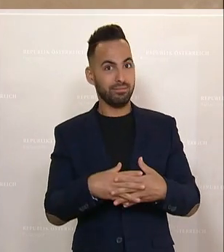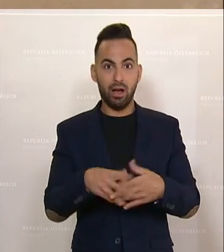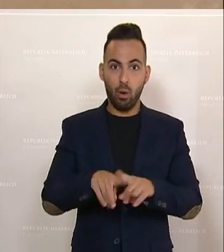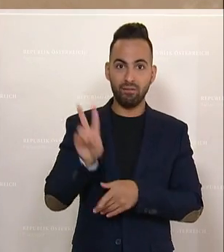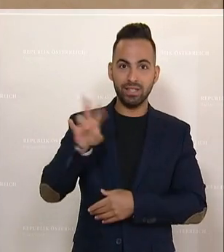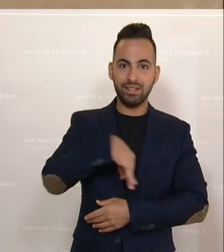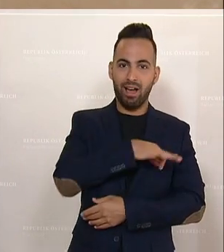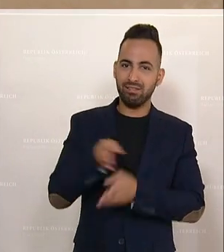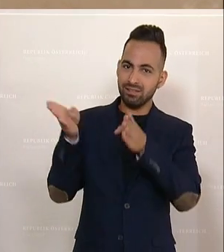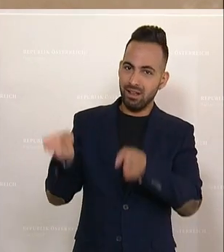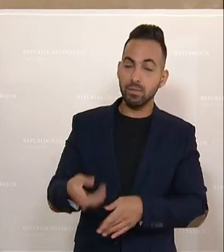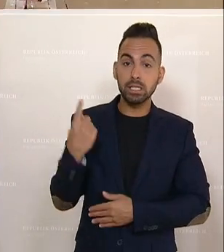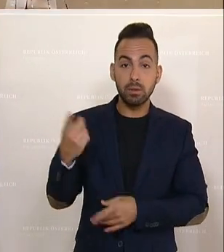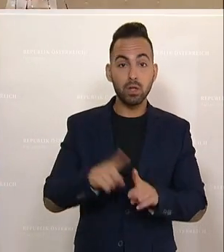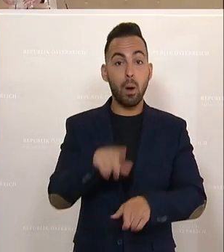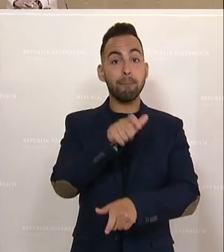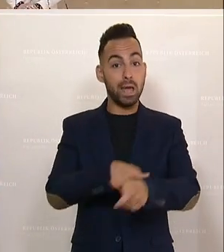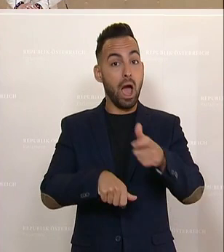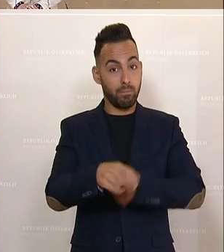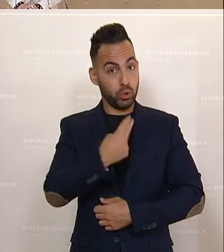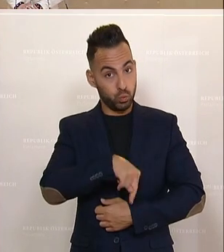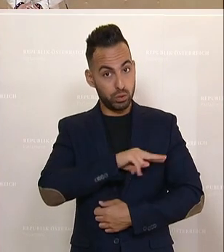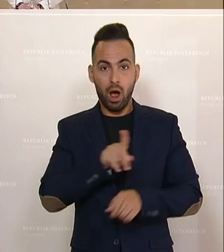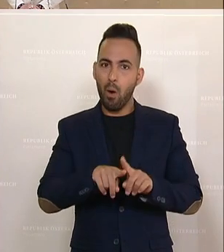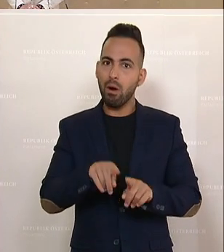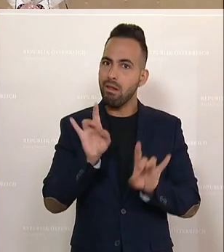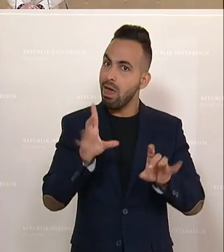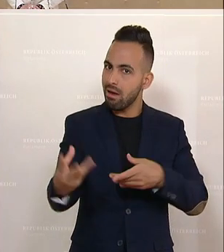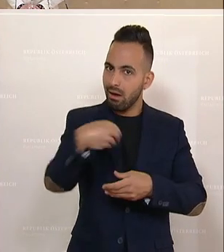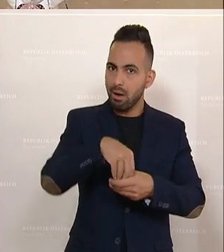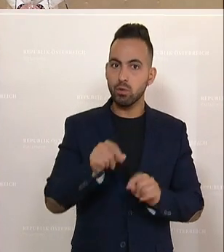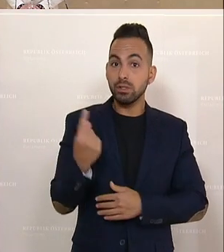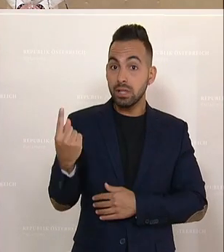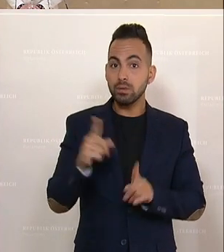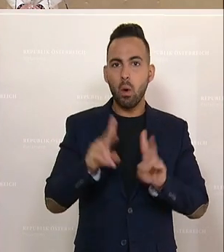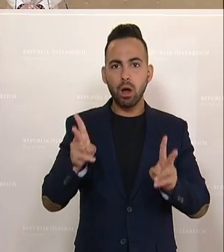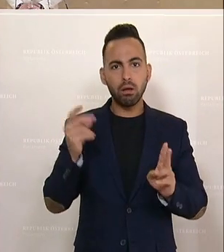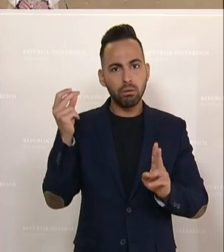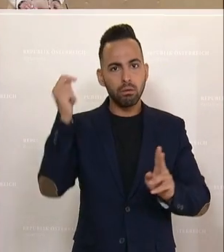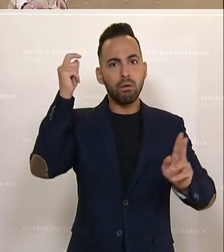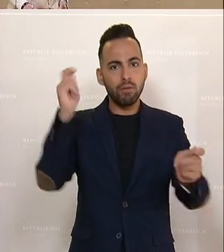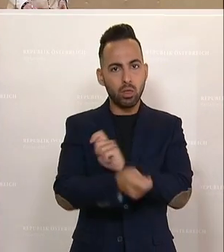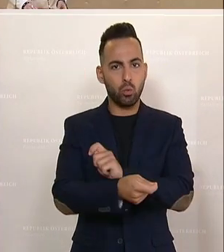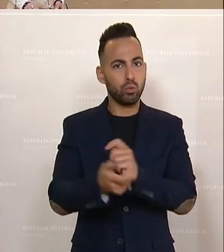Vizekanzler und Sie sind auch für die Beamten und damit auch für die Lehrer zuständig. Sie können auch für Veränderung sorgen.